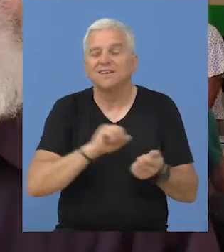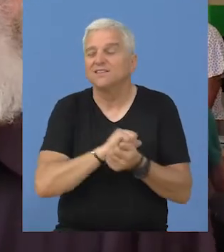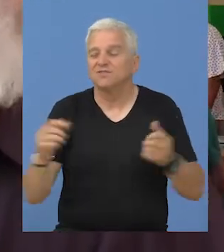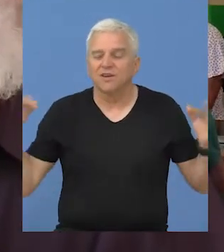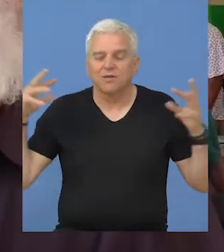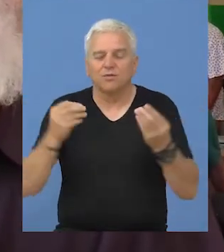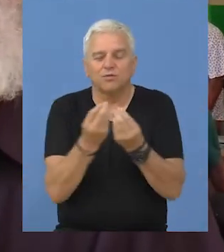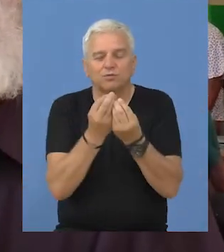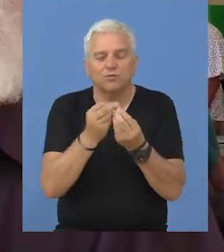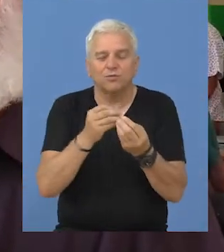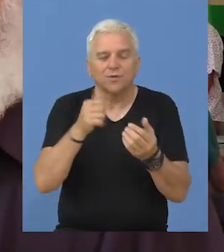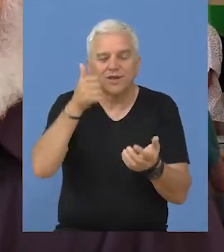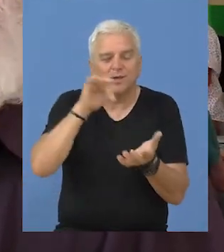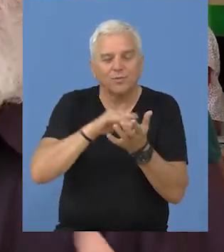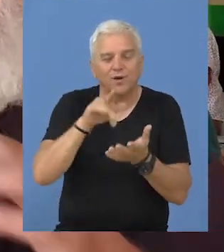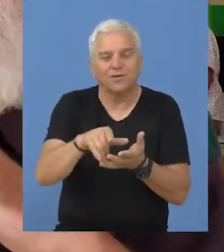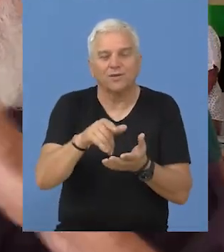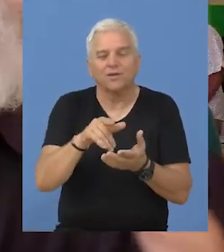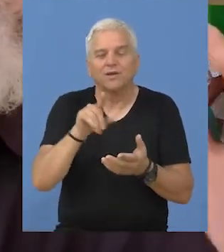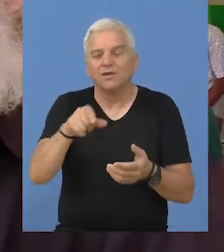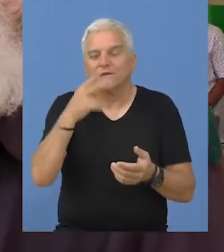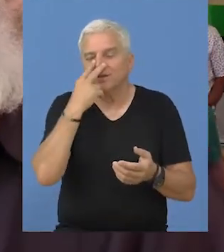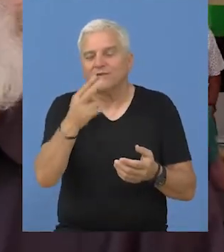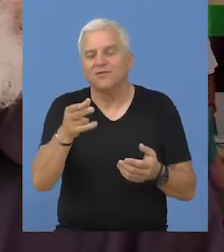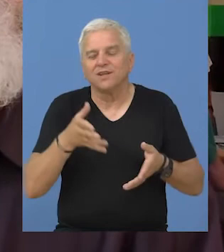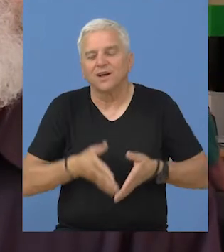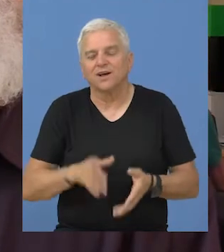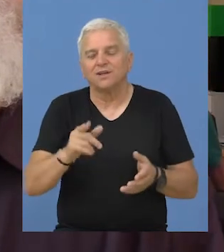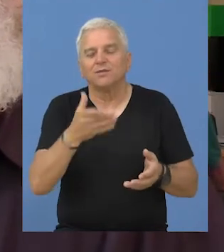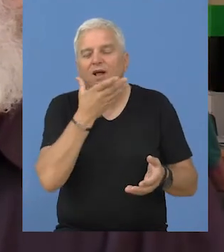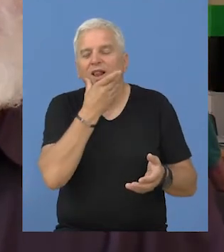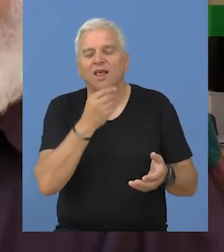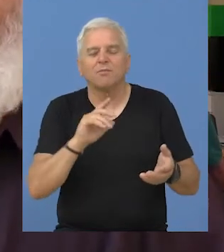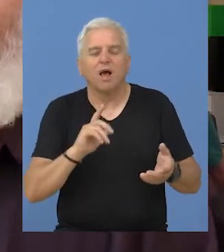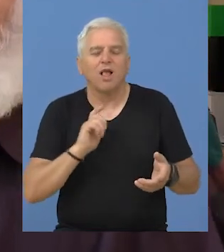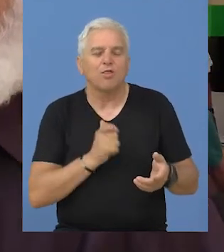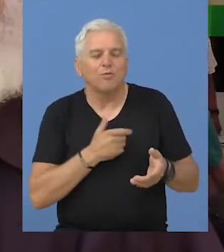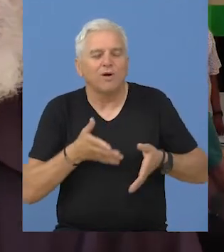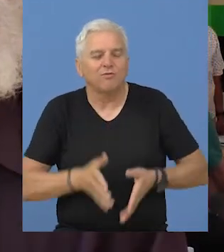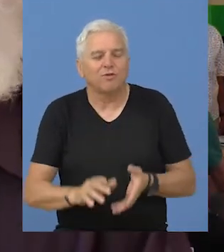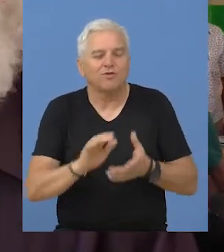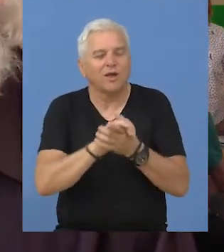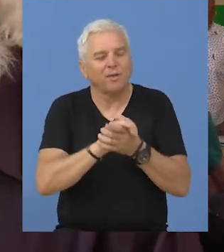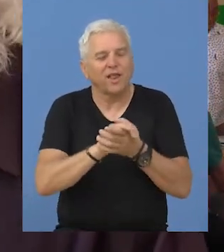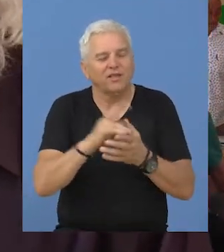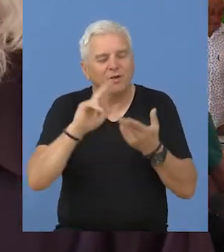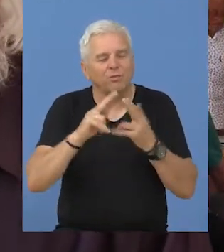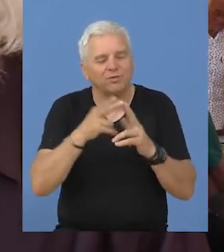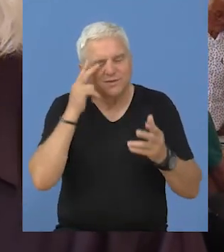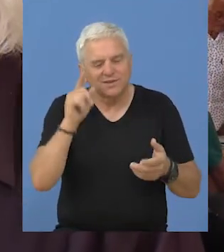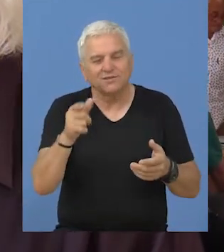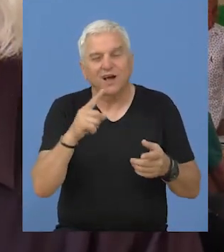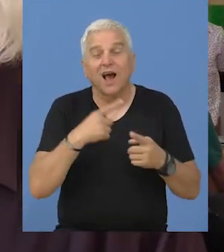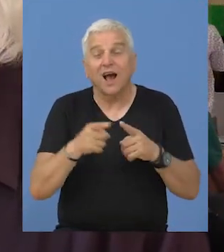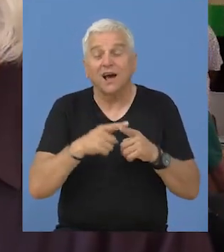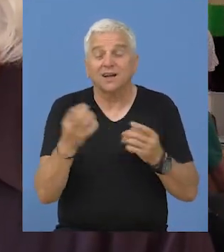svi okupimo na jednom mestu, onda tu se rađa i nekakva ljubav i naravno prijateljstvo, a